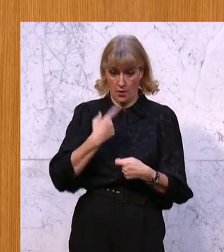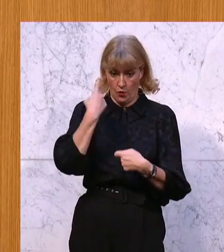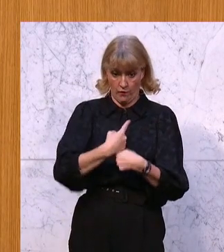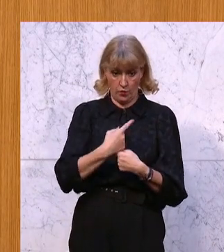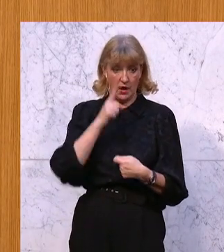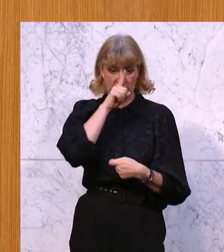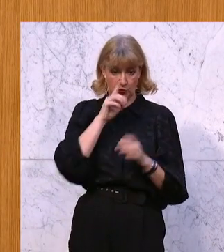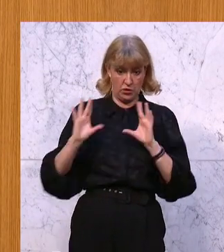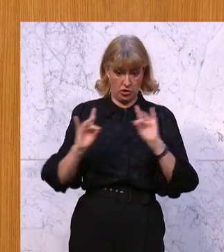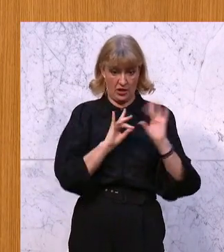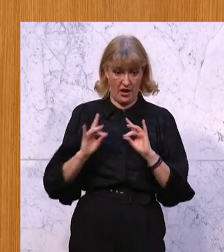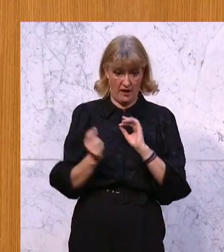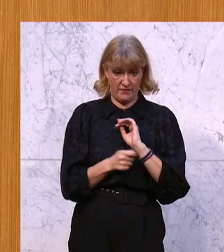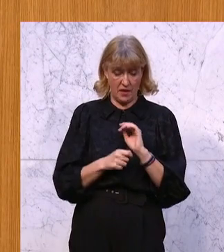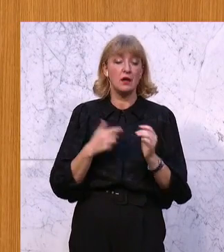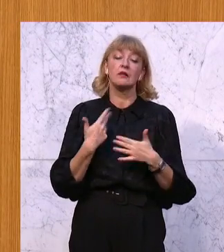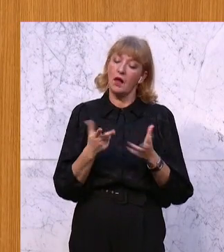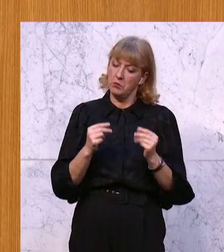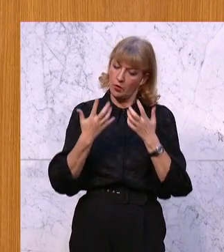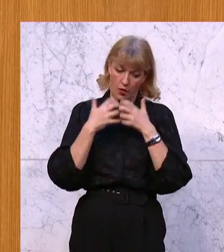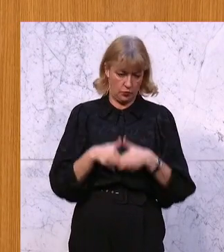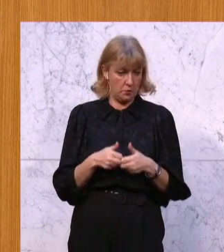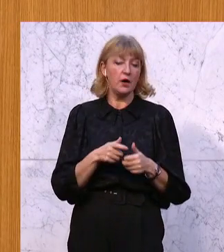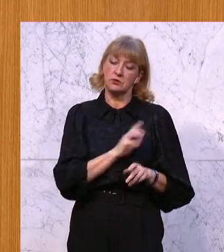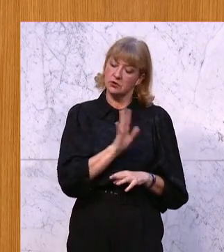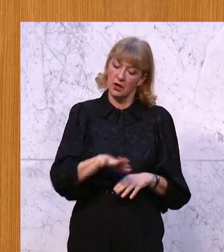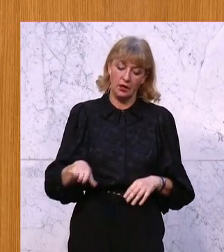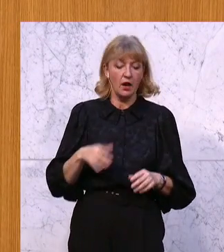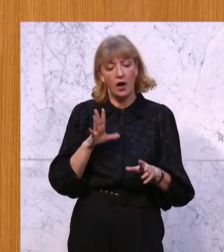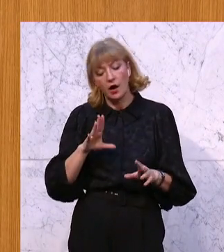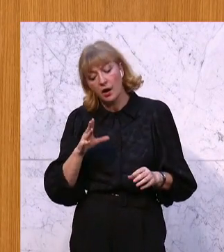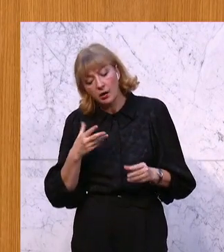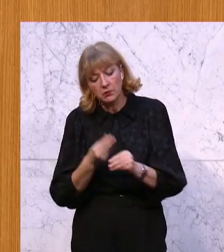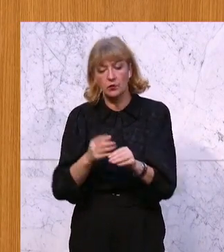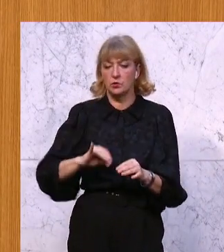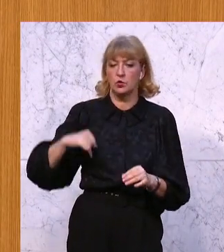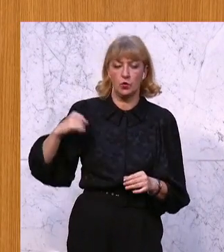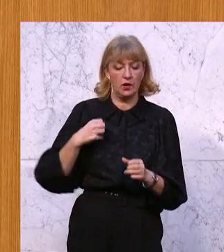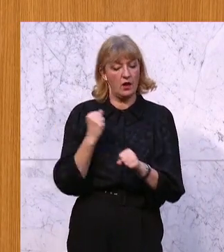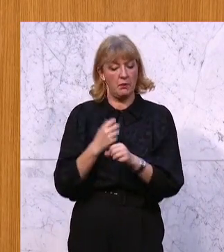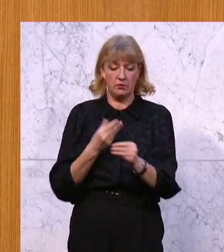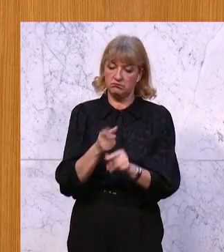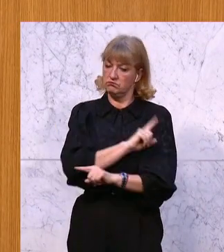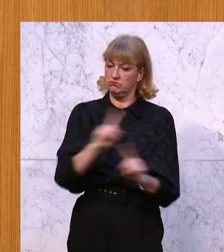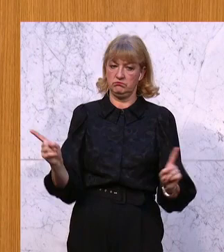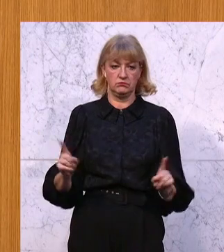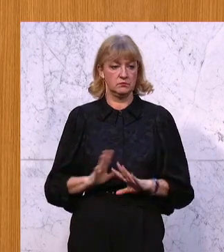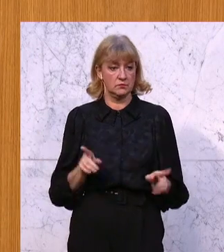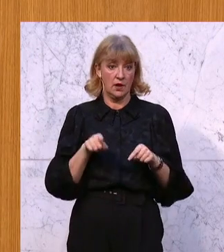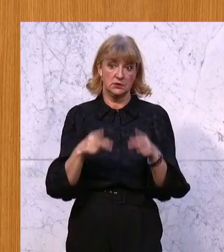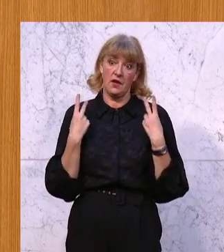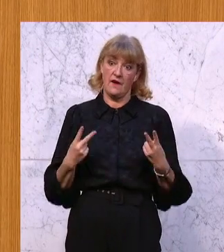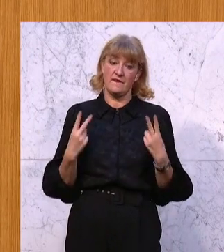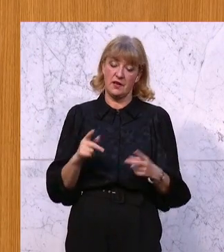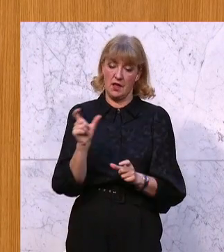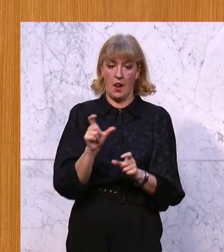Sexualstraftäter ist, hat man in Folge nicht mit Kindern und Jugendlichen zu arbeiten. Und ich halte das für einen ganz wichtigen